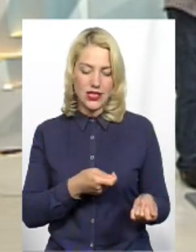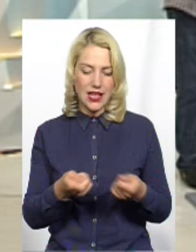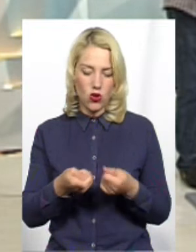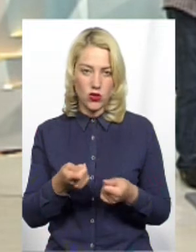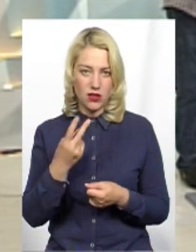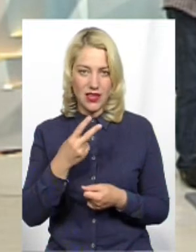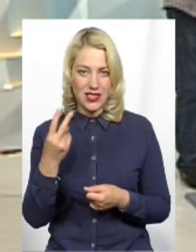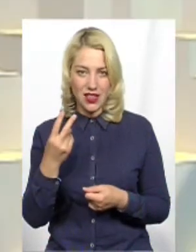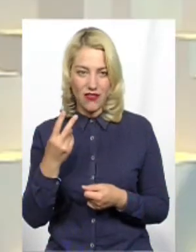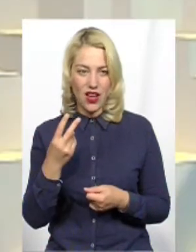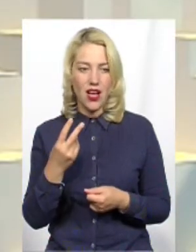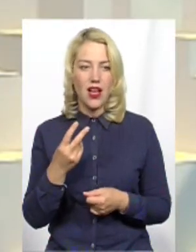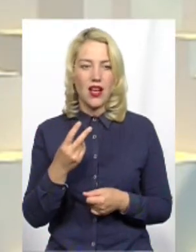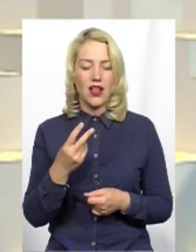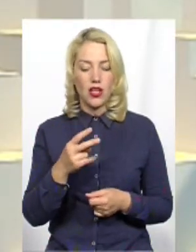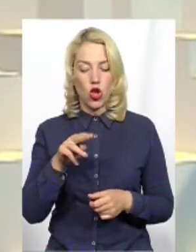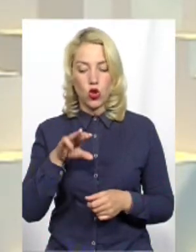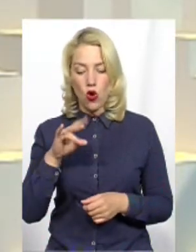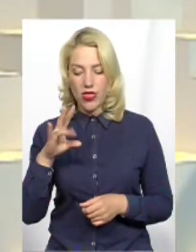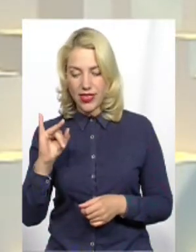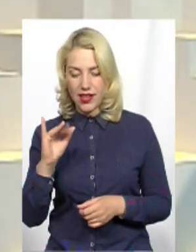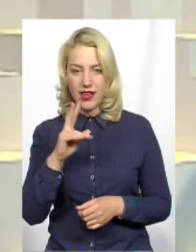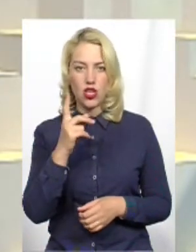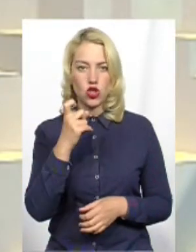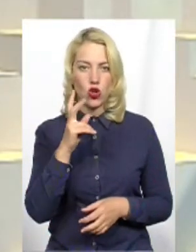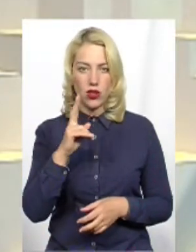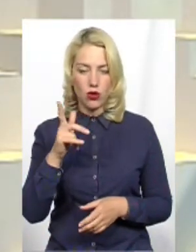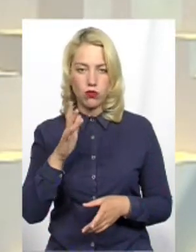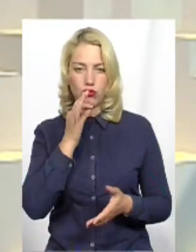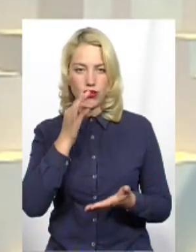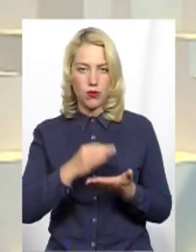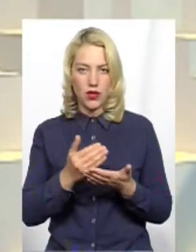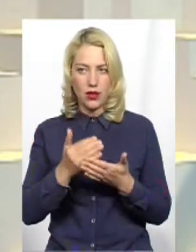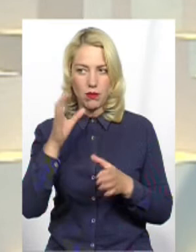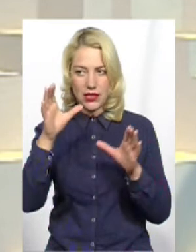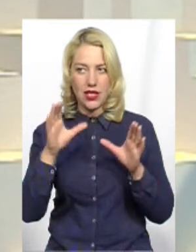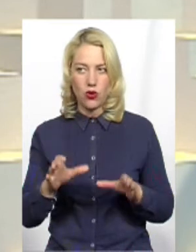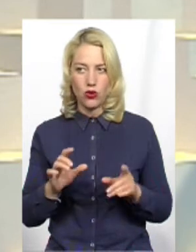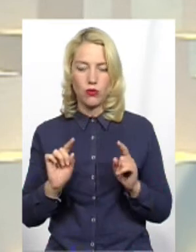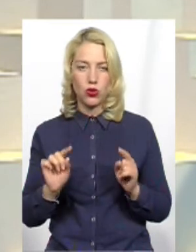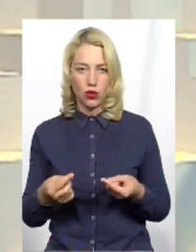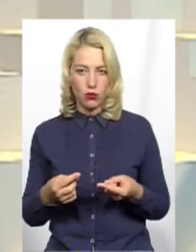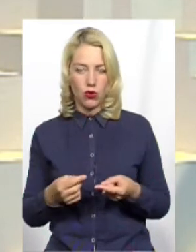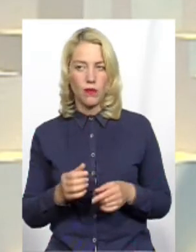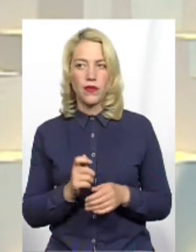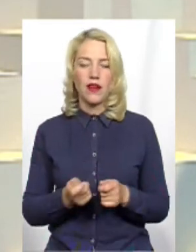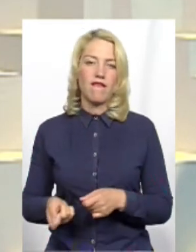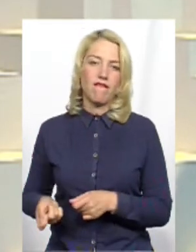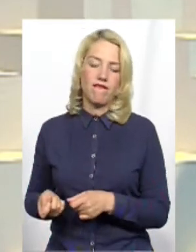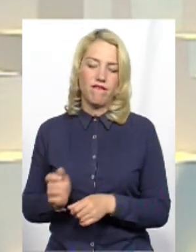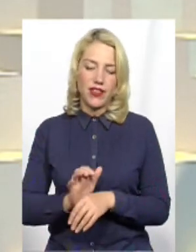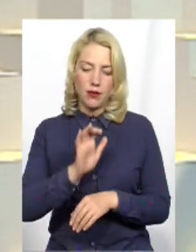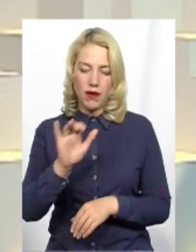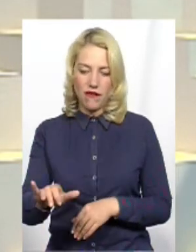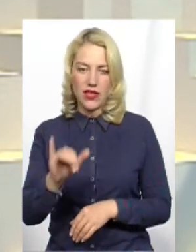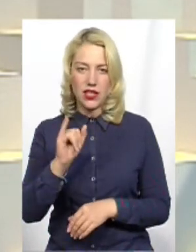тонни 100 кілограм Тоже буде відповідати на рівні з перевізником Тому відправник і перевізник